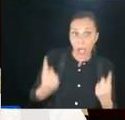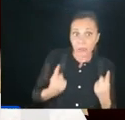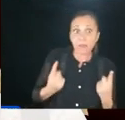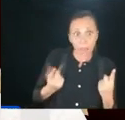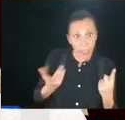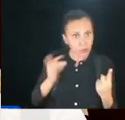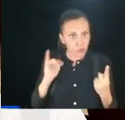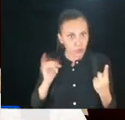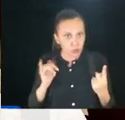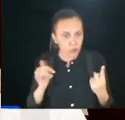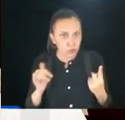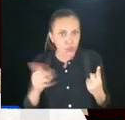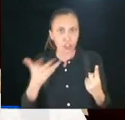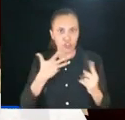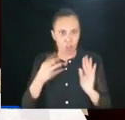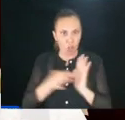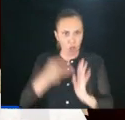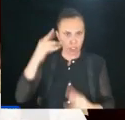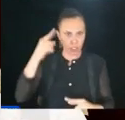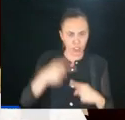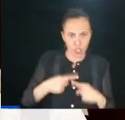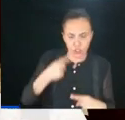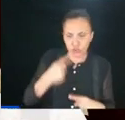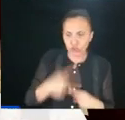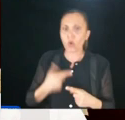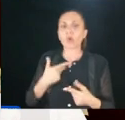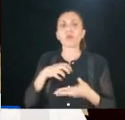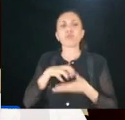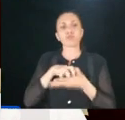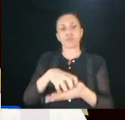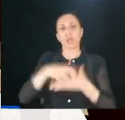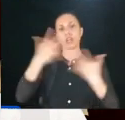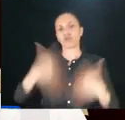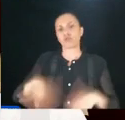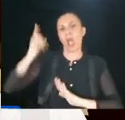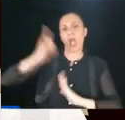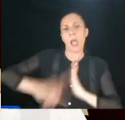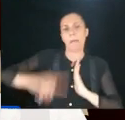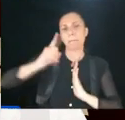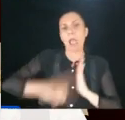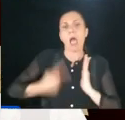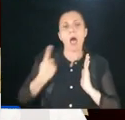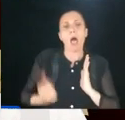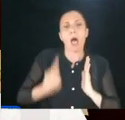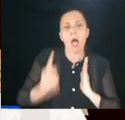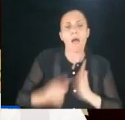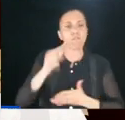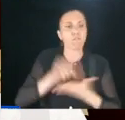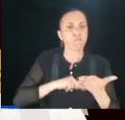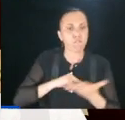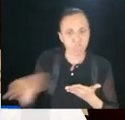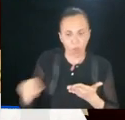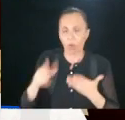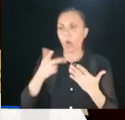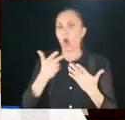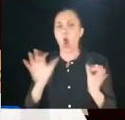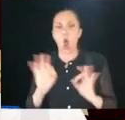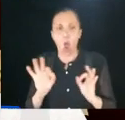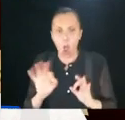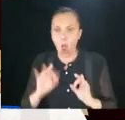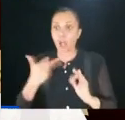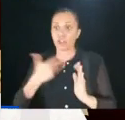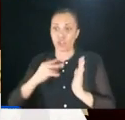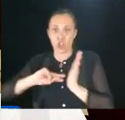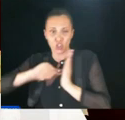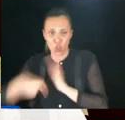qui ad aspettarlo, assolutamente. Ci sono ordini del giorno depositati da mesi che attendono di essere votati, che hanno già comunque la